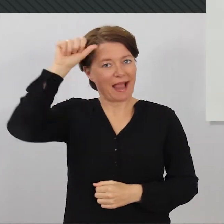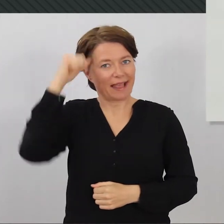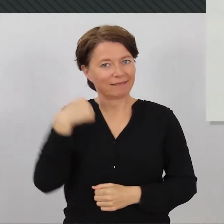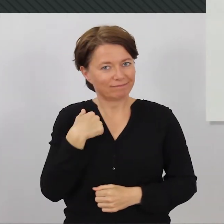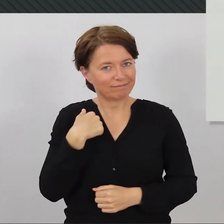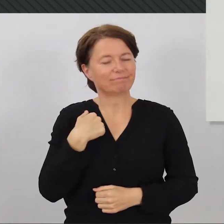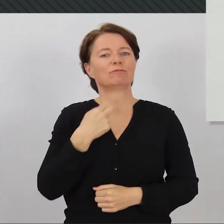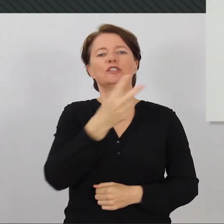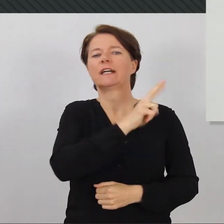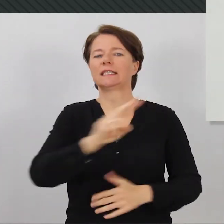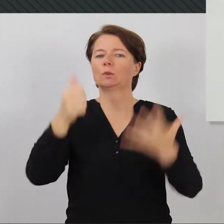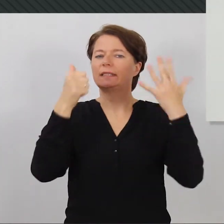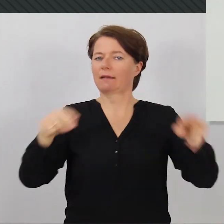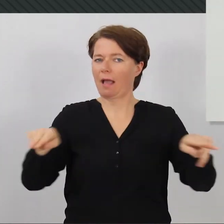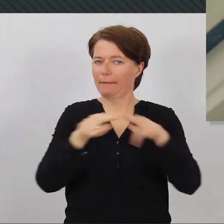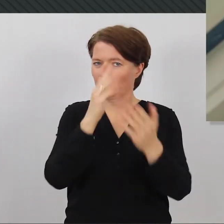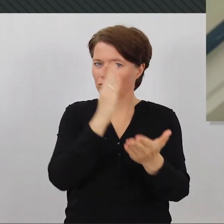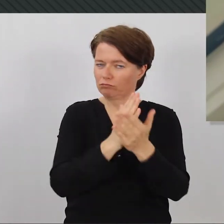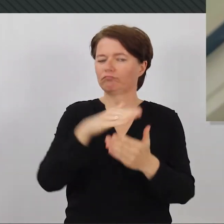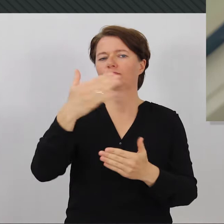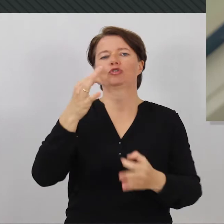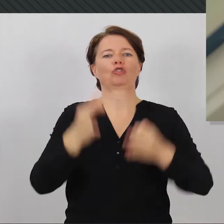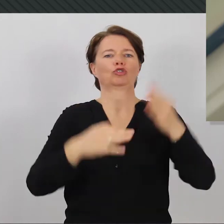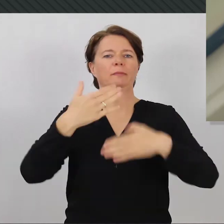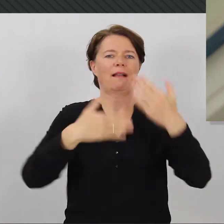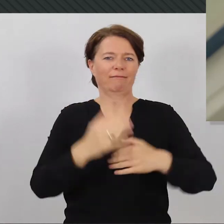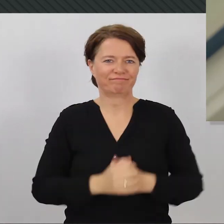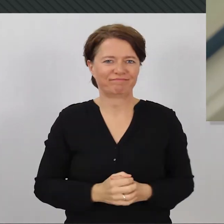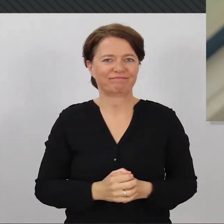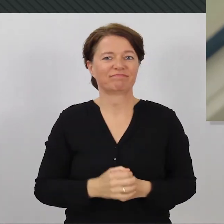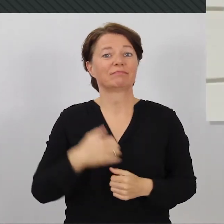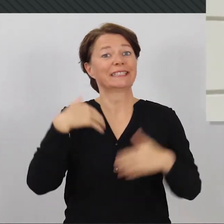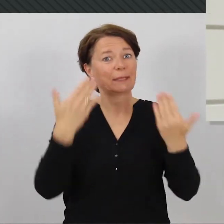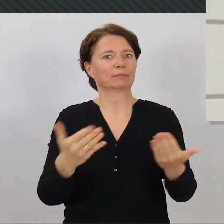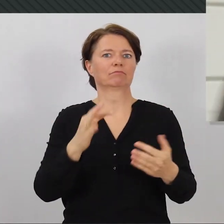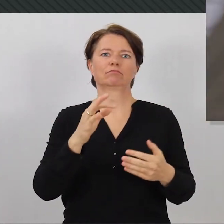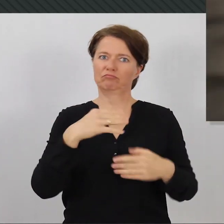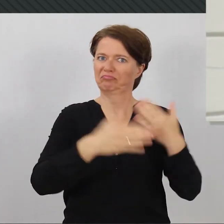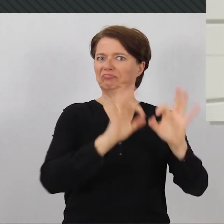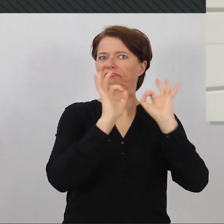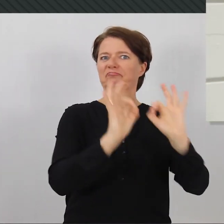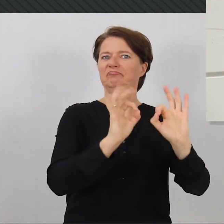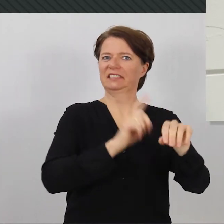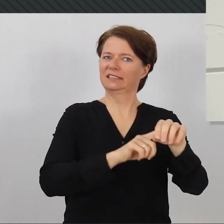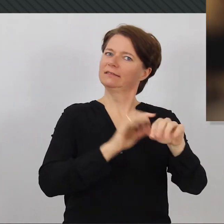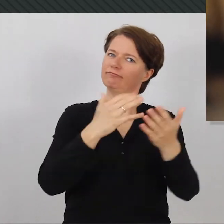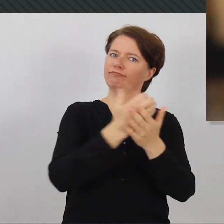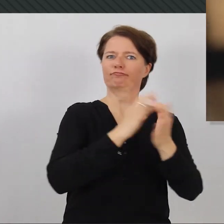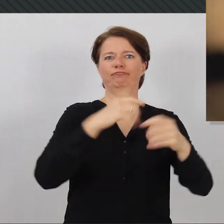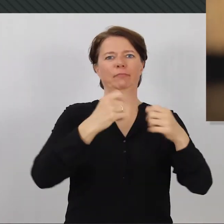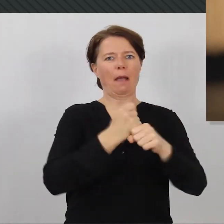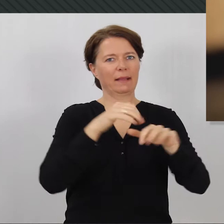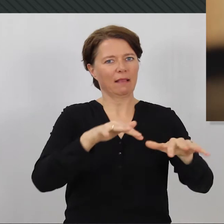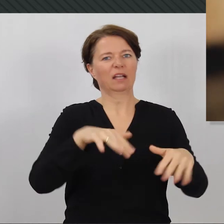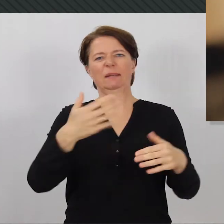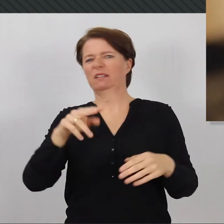aus Berlin. Und nach meinem Abitur 2006 habe ich als Schauspieler gearbeitet. Zeiten gehabt, in denen es toll lief, aber auch Zeiten gehabt, in denen es schwierig war und ich zum